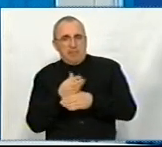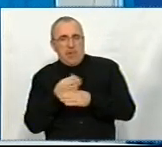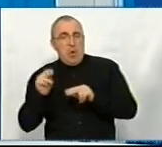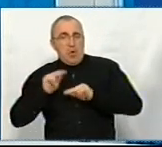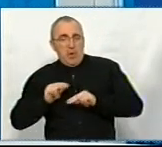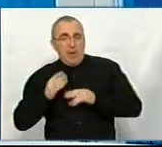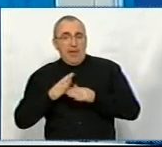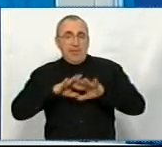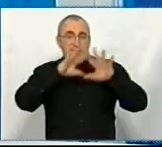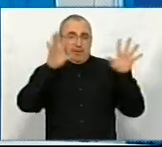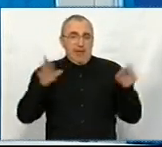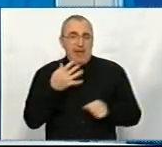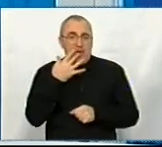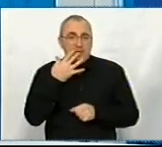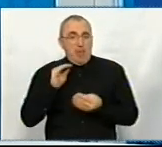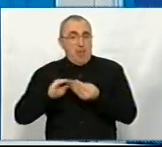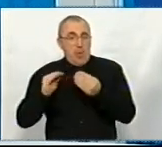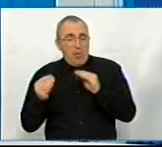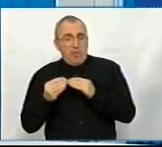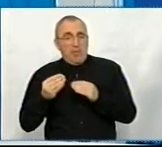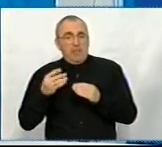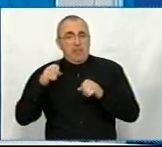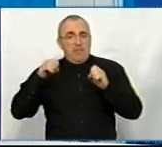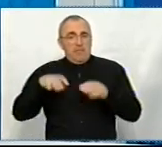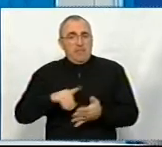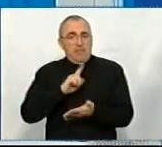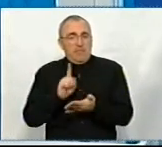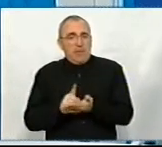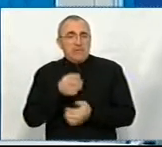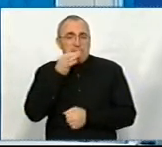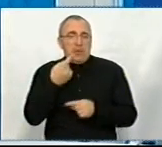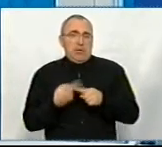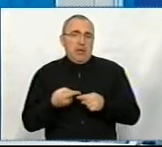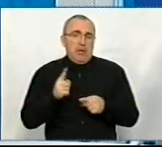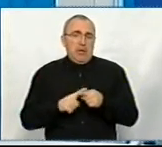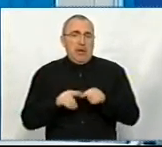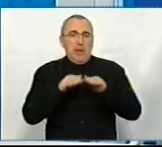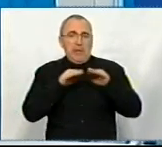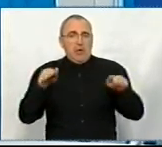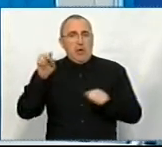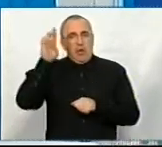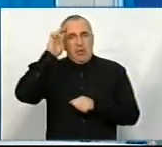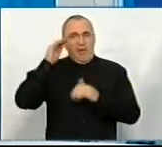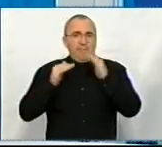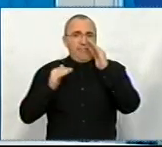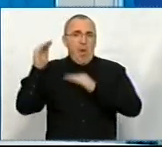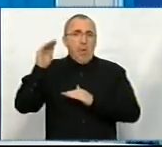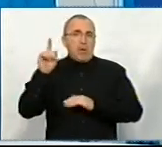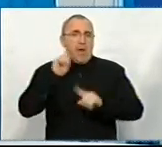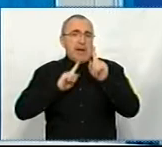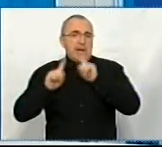загальнонаціональні проблеми, і вони мають вирішуватись більше, скажімо так, на рівні держави, там, в Верховній Раді.